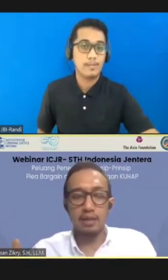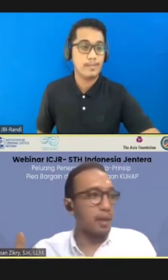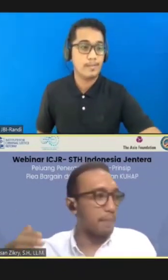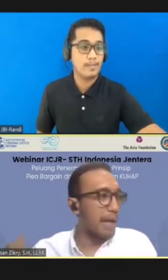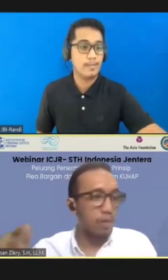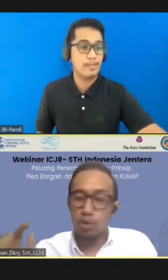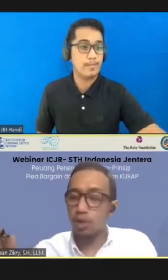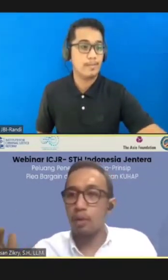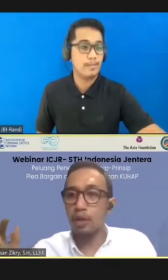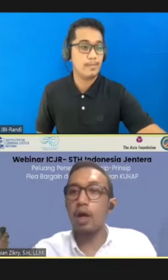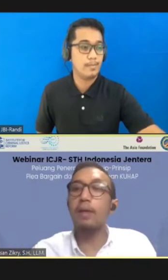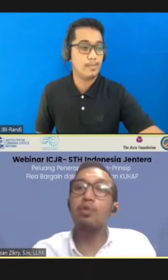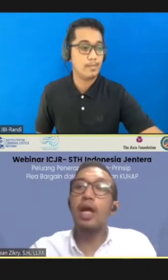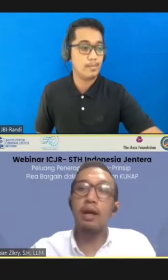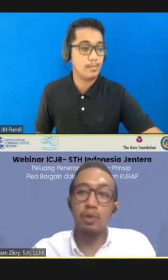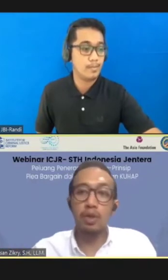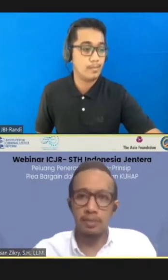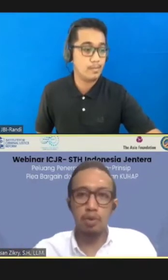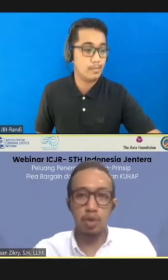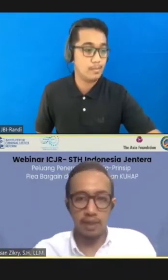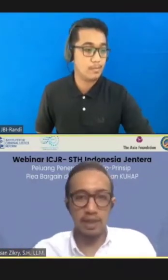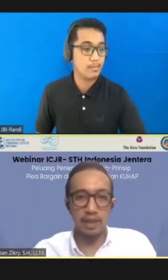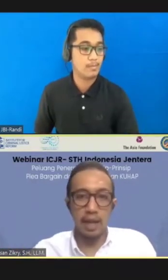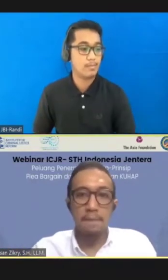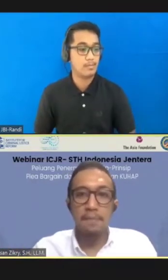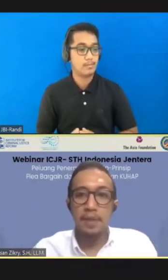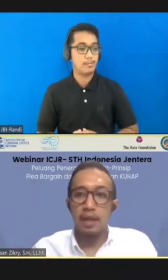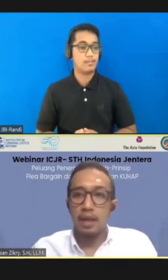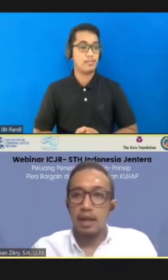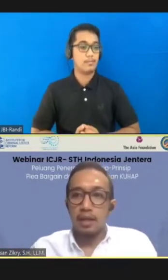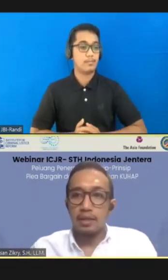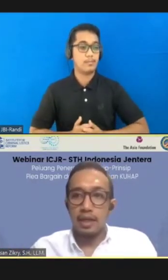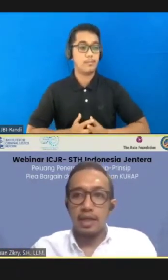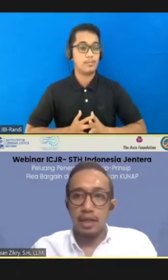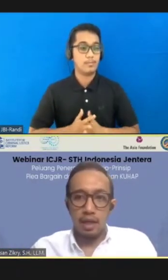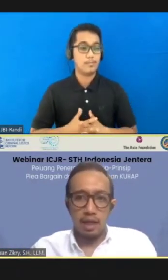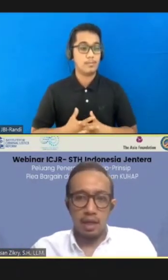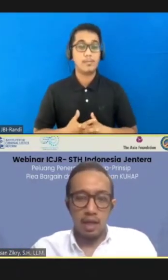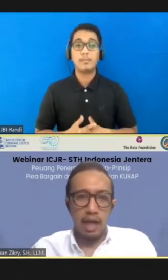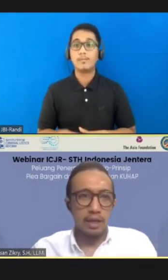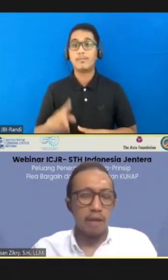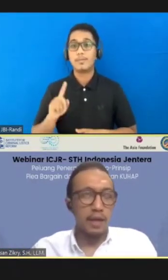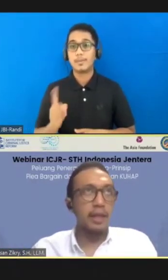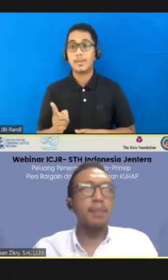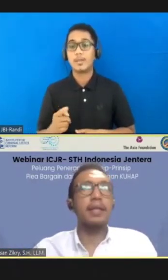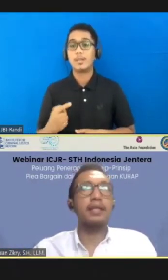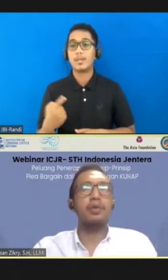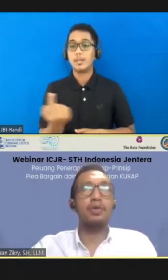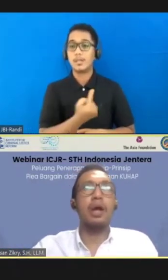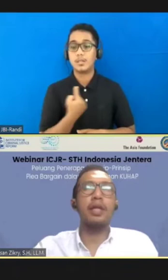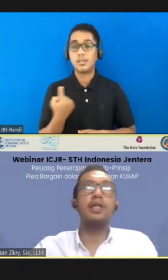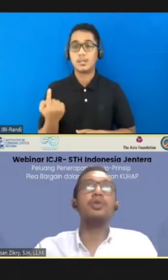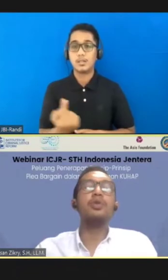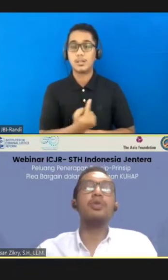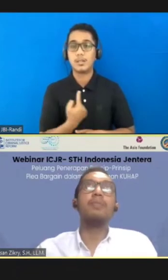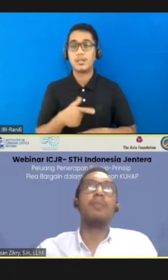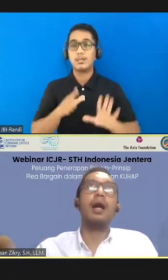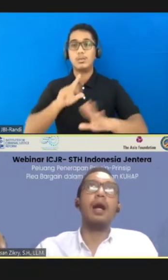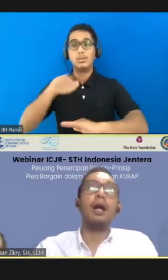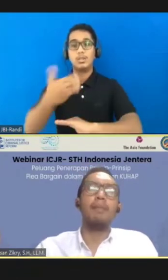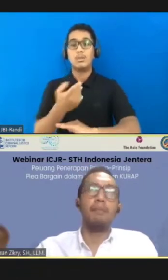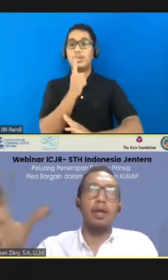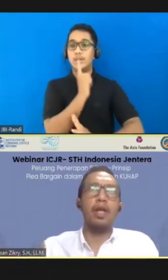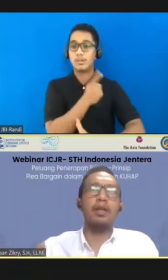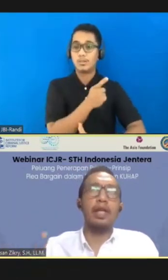realis, bar 7 tahun itu akan mudah untuk ditembus pastinya. Jadi, kita khawatir pembatasan 7 tahun ini justru,